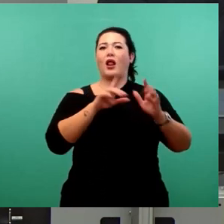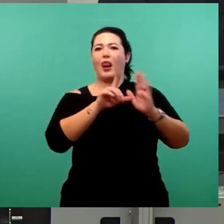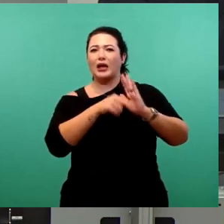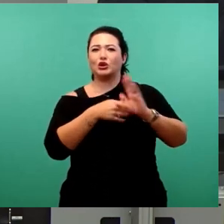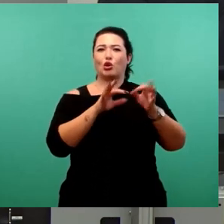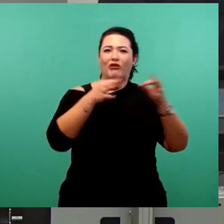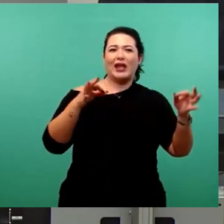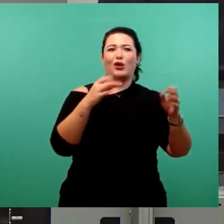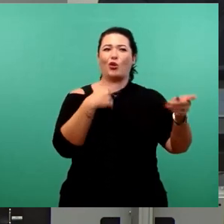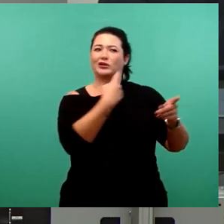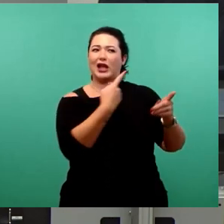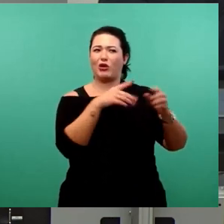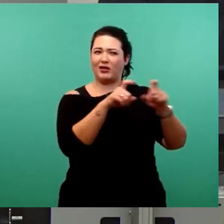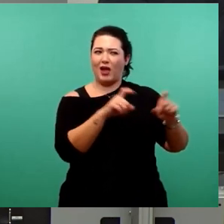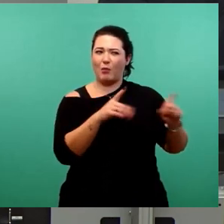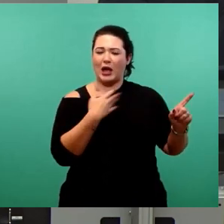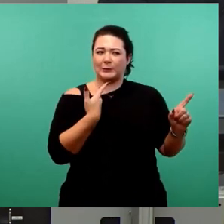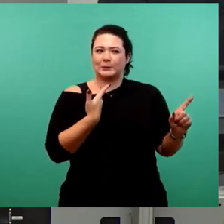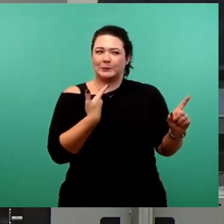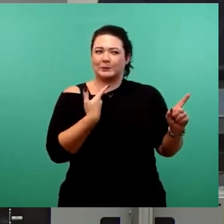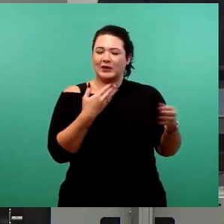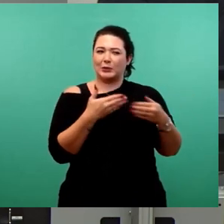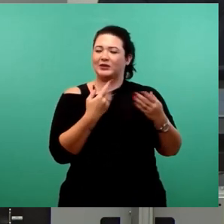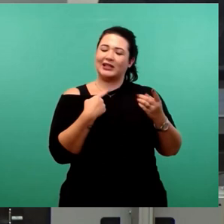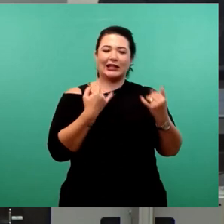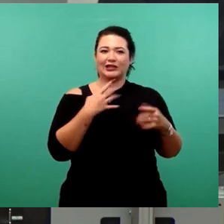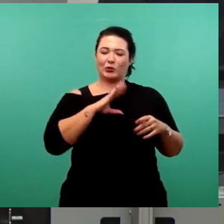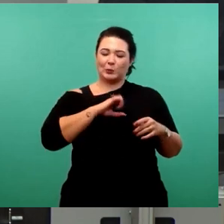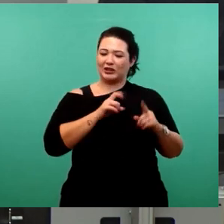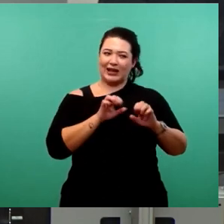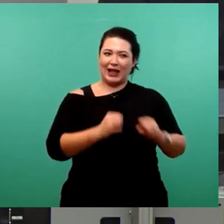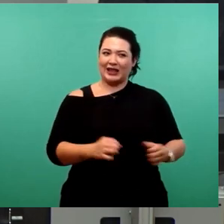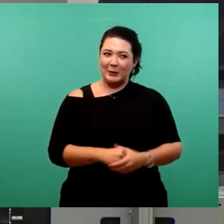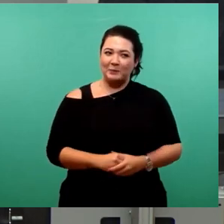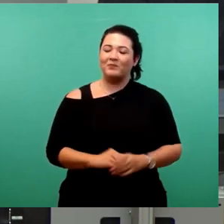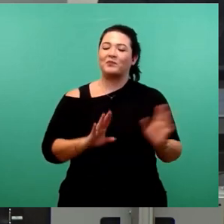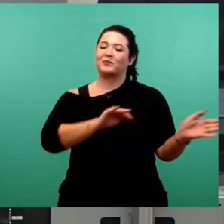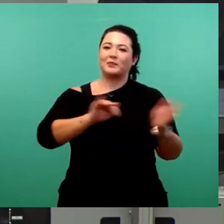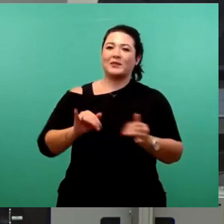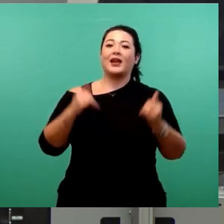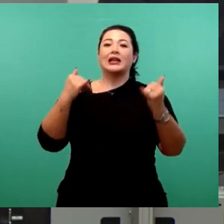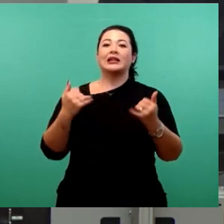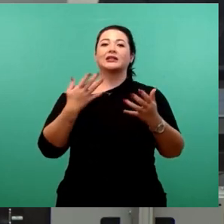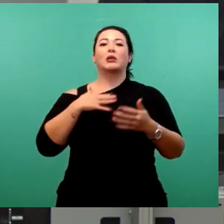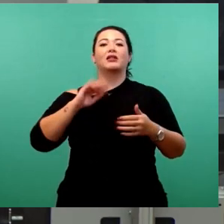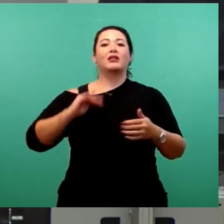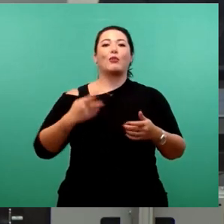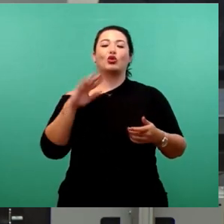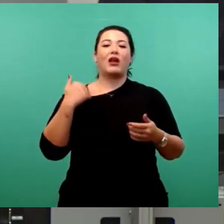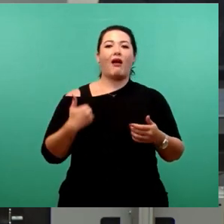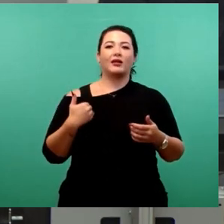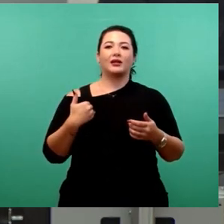das konnte ich mir jetzt nicht verkneifen. Meine Damen und Herren, der Vorschlag der Schlichter, der mit dieser